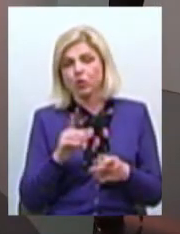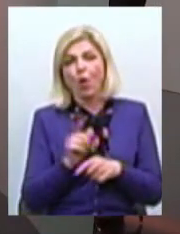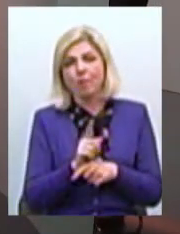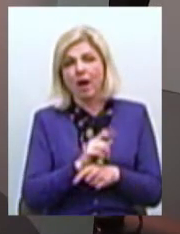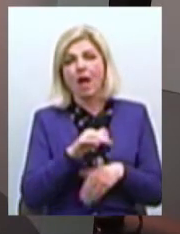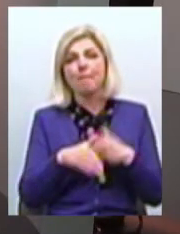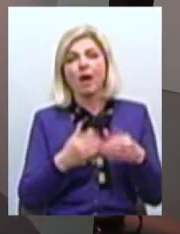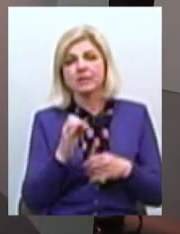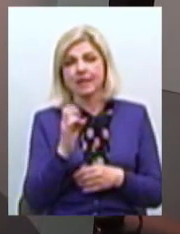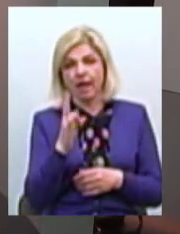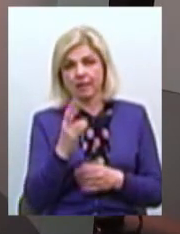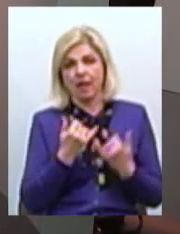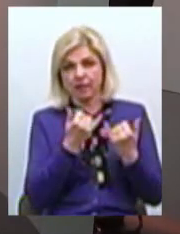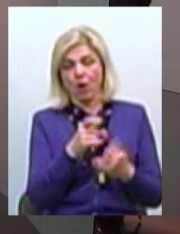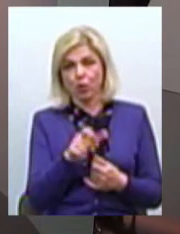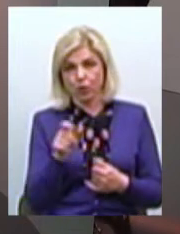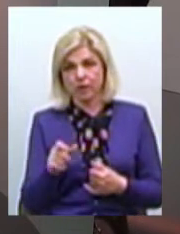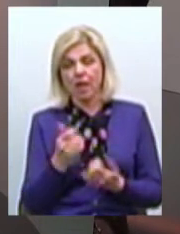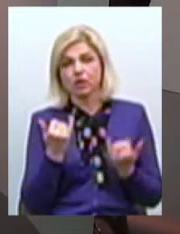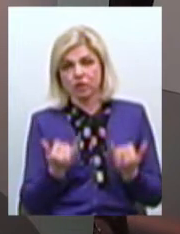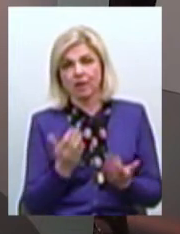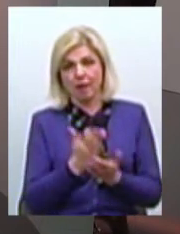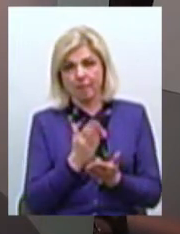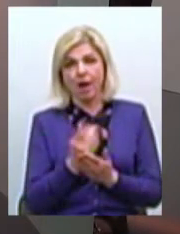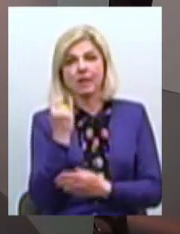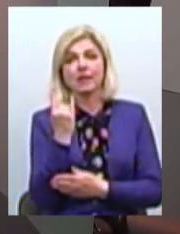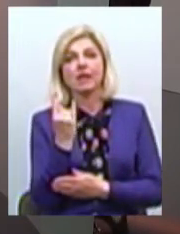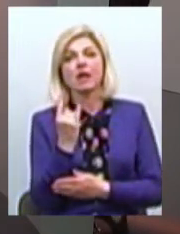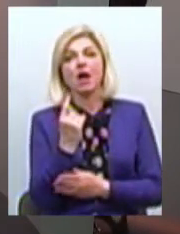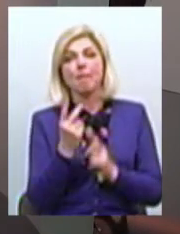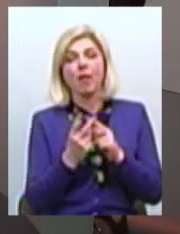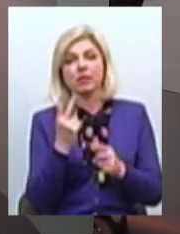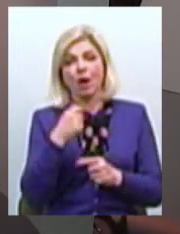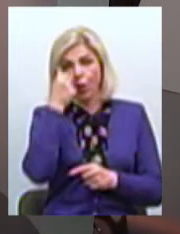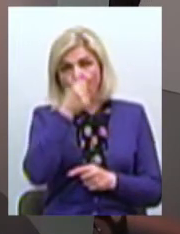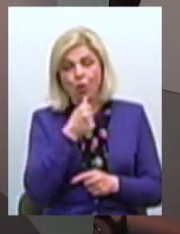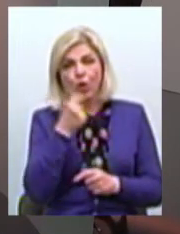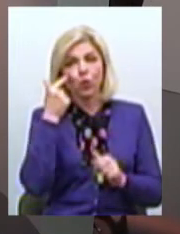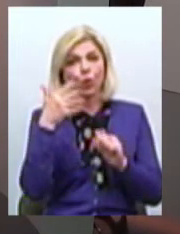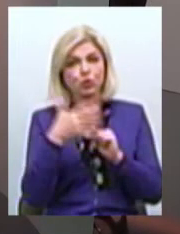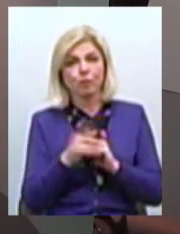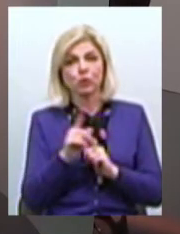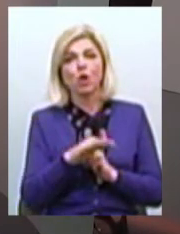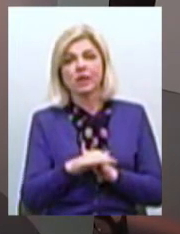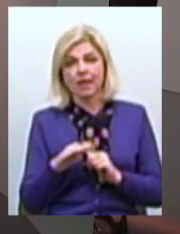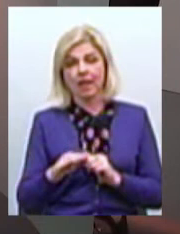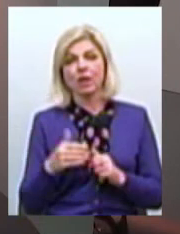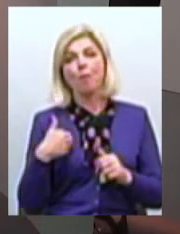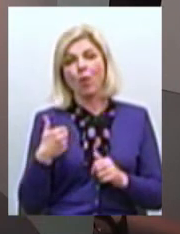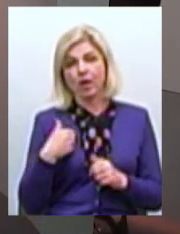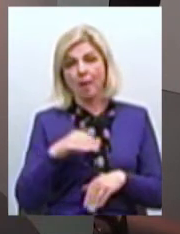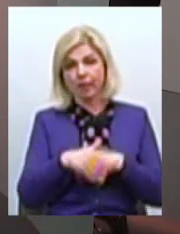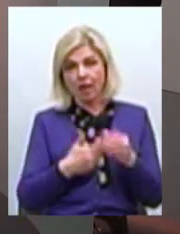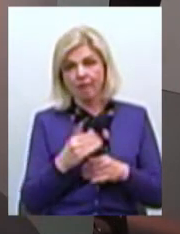людей Тому що зараз я, маючи маленьку дитину, півтора року розумію, що дитині дуже корисно плавати Але не можна